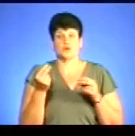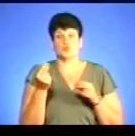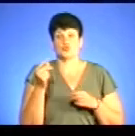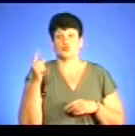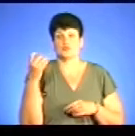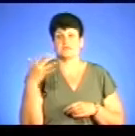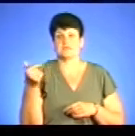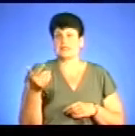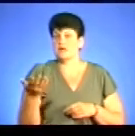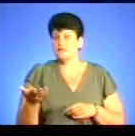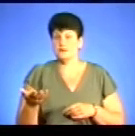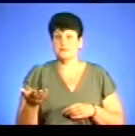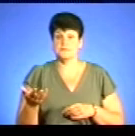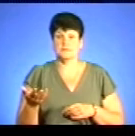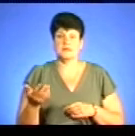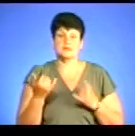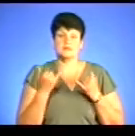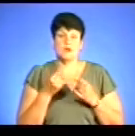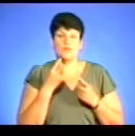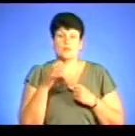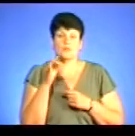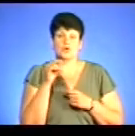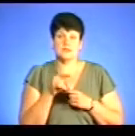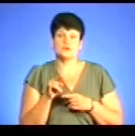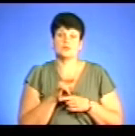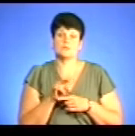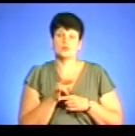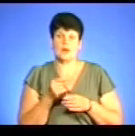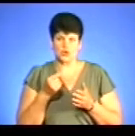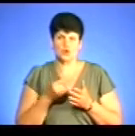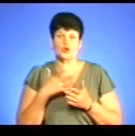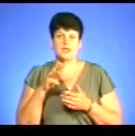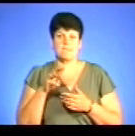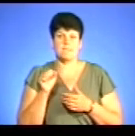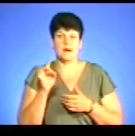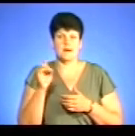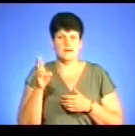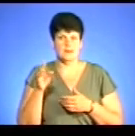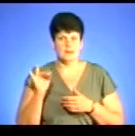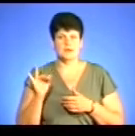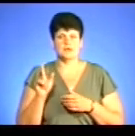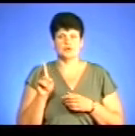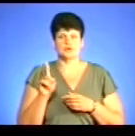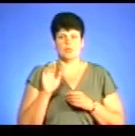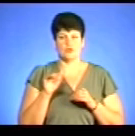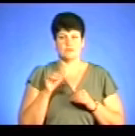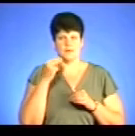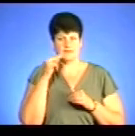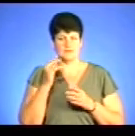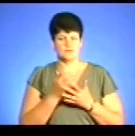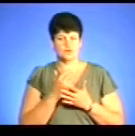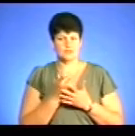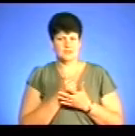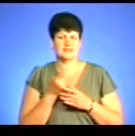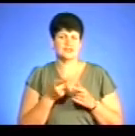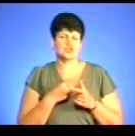пляшки. Тобто, зазвичай, статистика говорить про те, що підробляють дорогі марки, щоб потім на них ефективно заробити, чи,